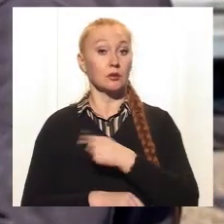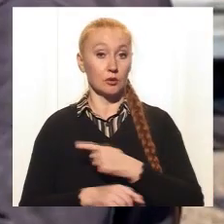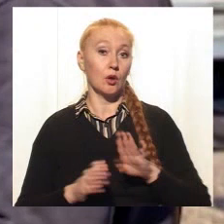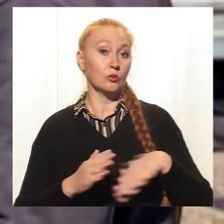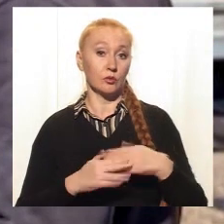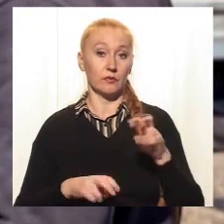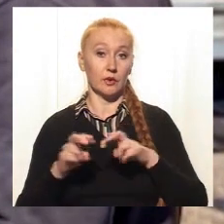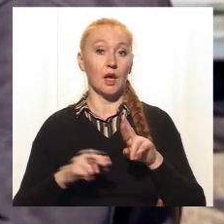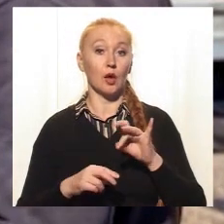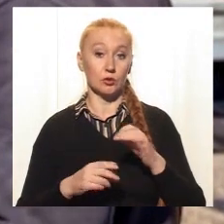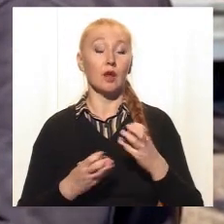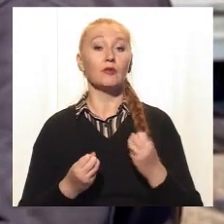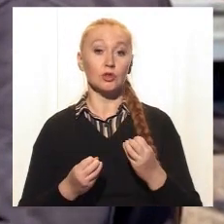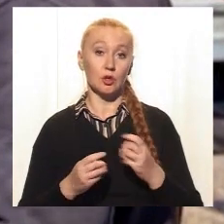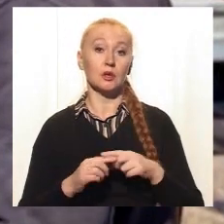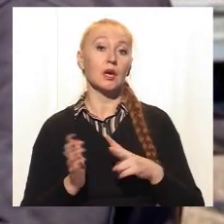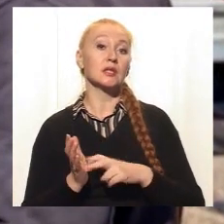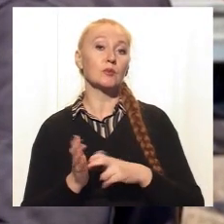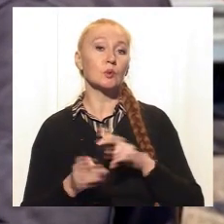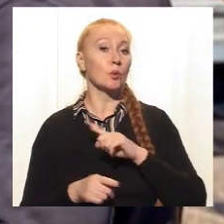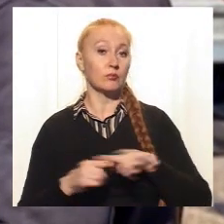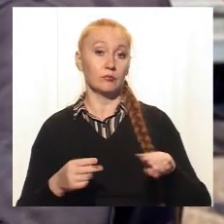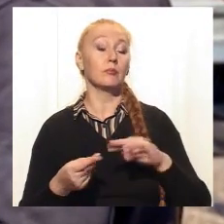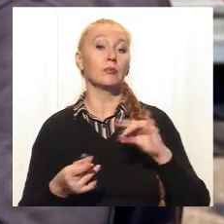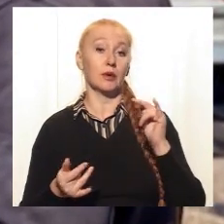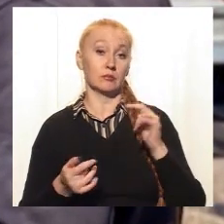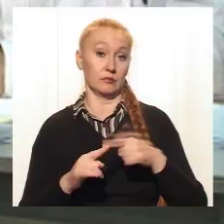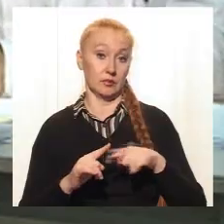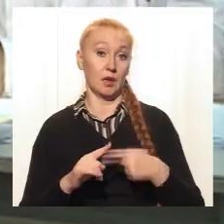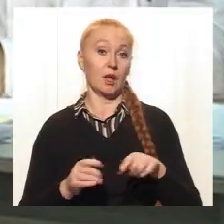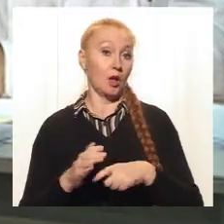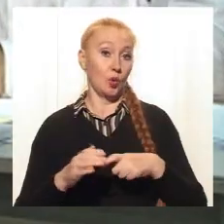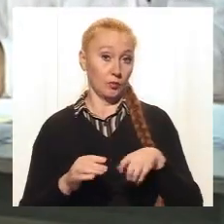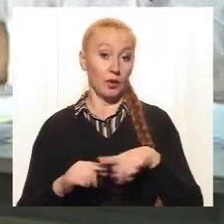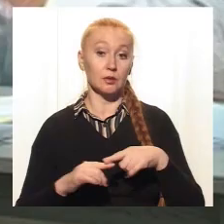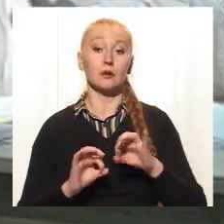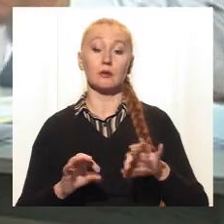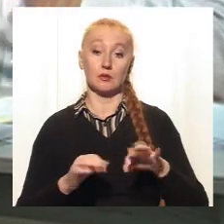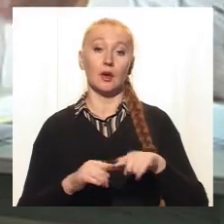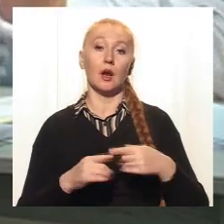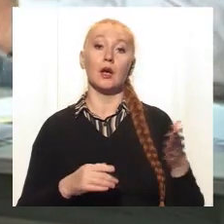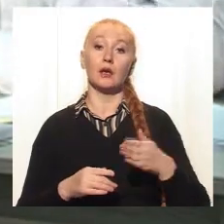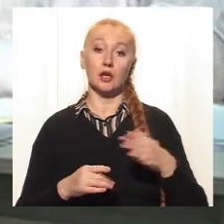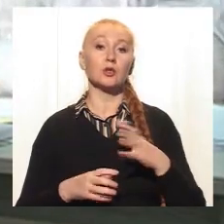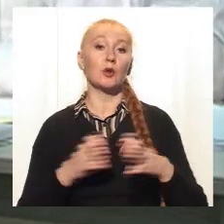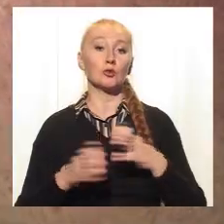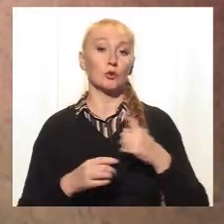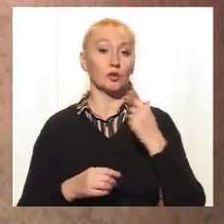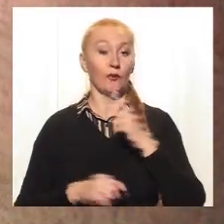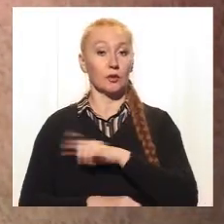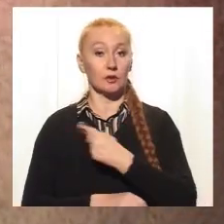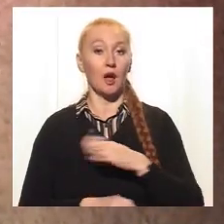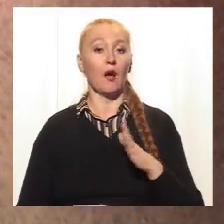досі шукає Ярослава, як іще принаймні 700 зниклих безвісти на Донбасі, розповів Суспільному речник комітету міжнародного «Червоного хреста»